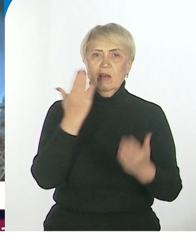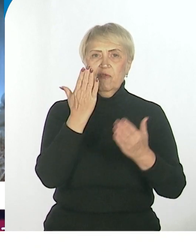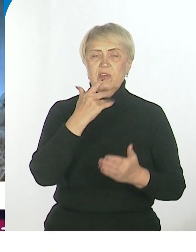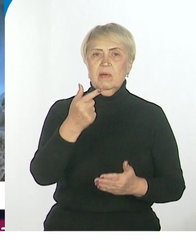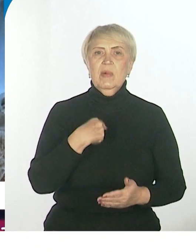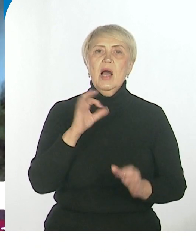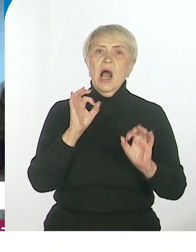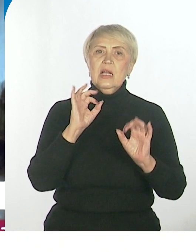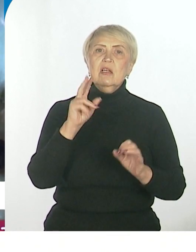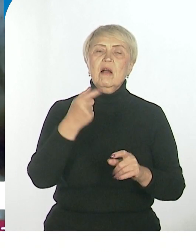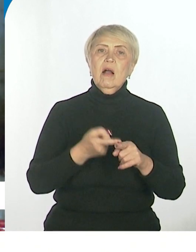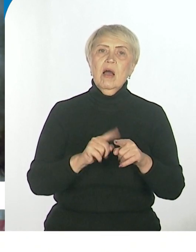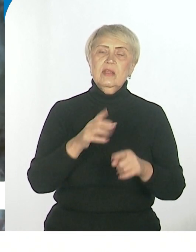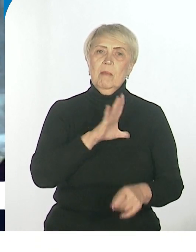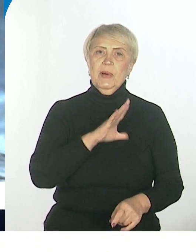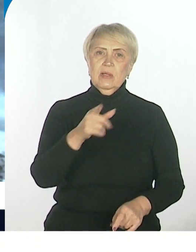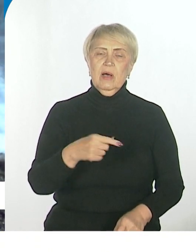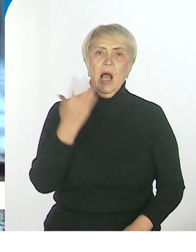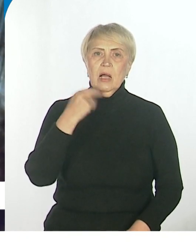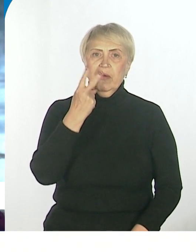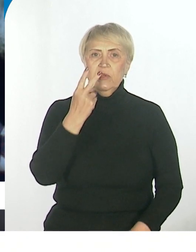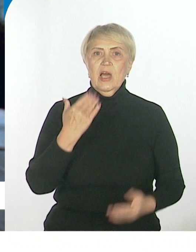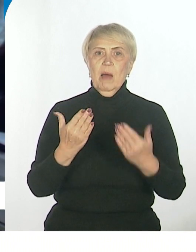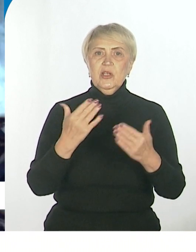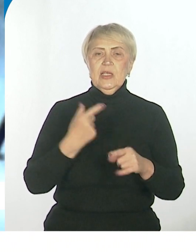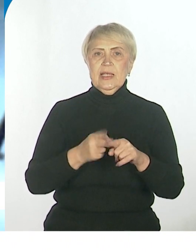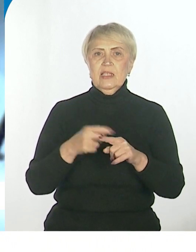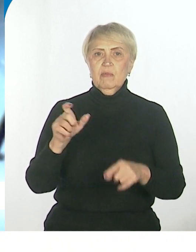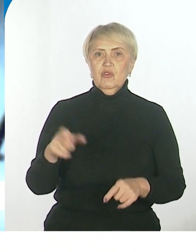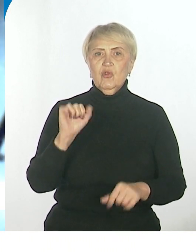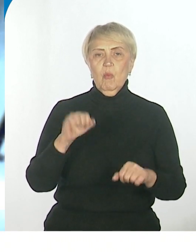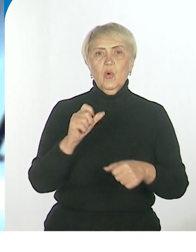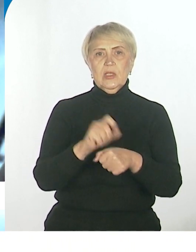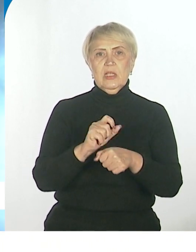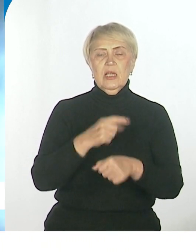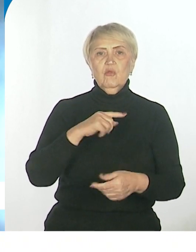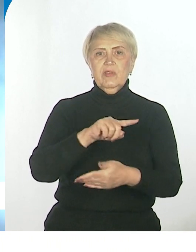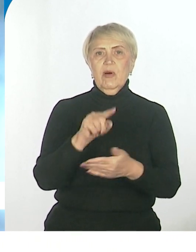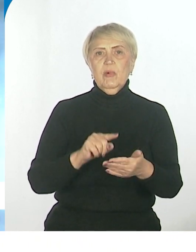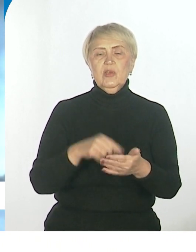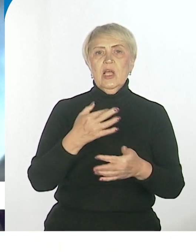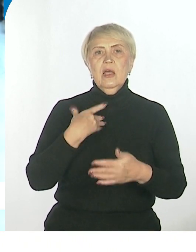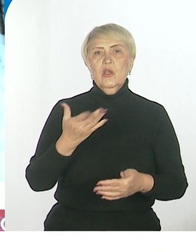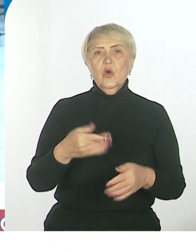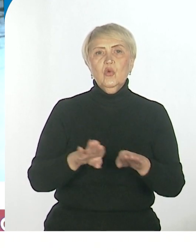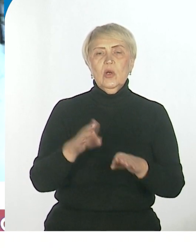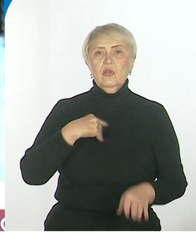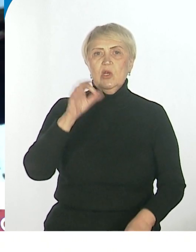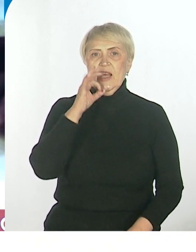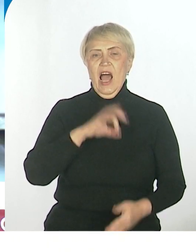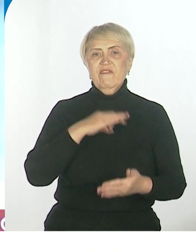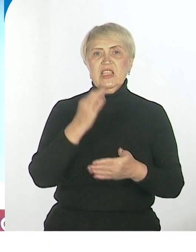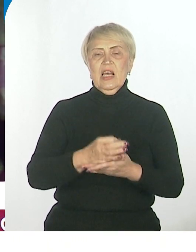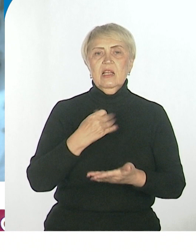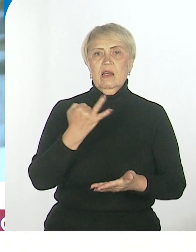нашим детям, когда они вживую видят героя, когда они общаются с ним и могут задать вопросы не только какие-то официальные, да, ну, как, скажем так, в